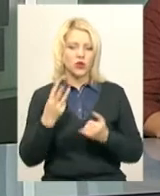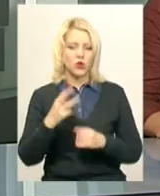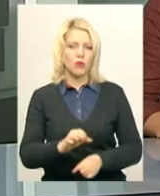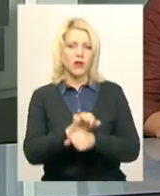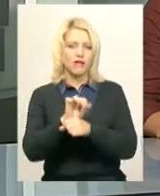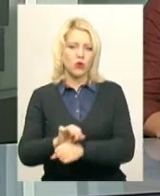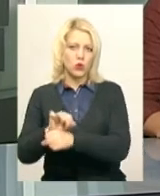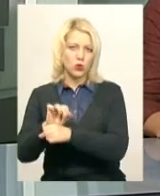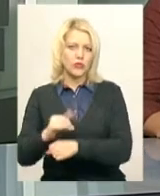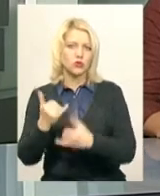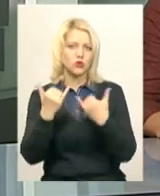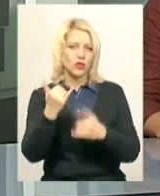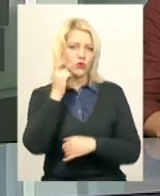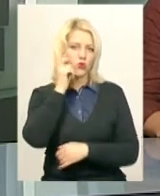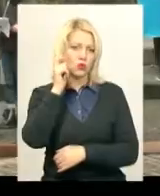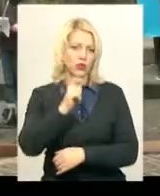сучасній історії України.